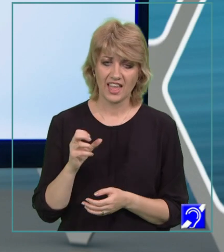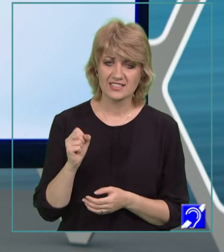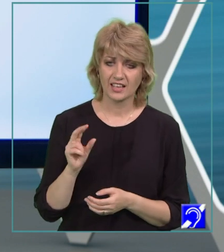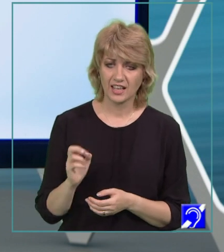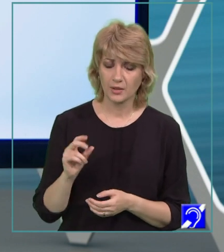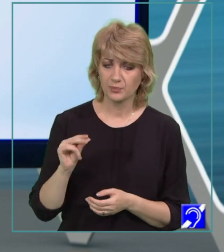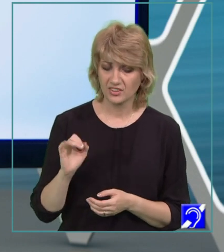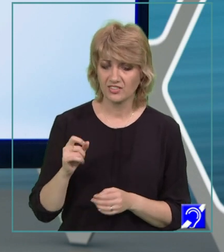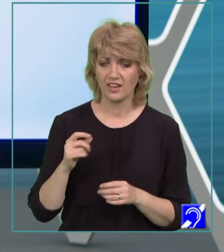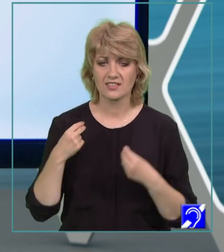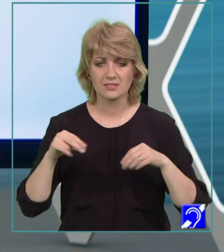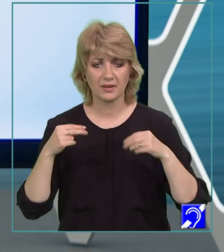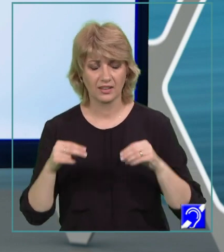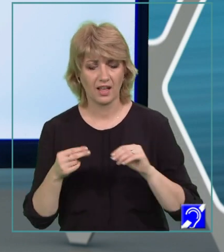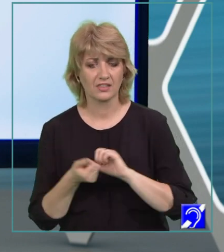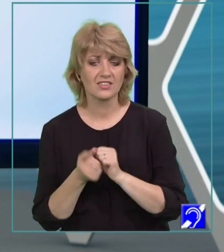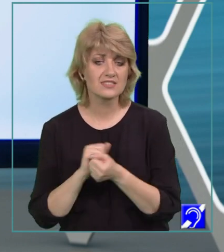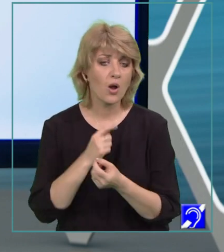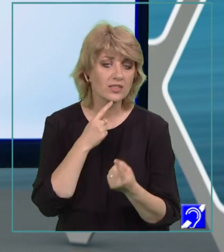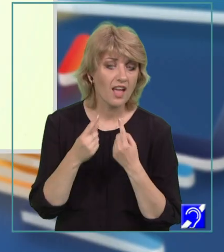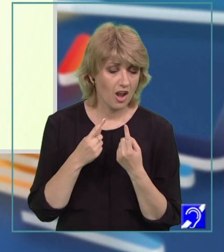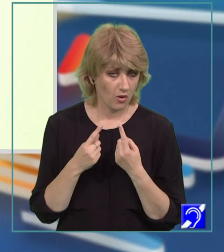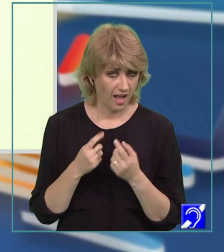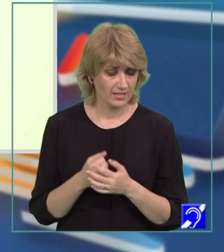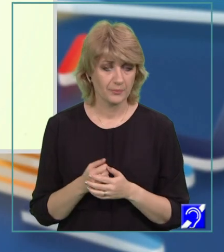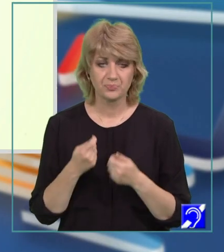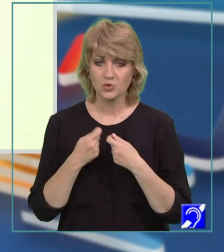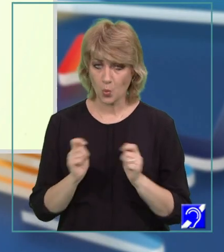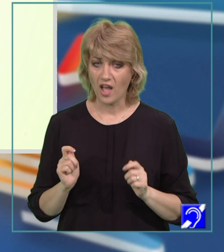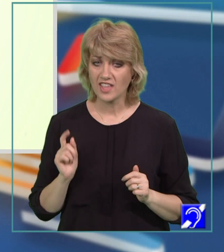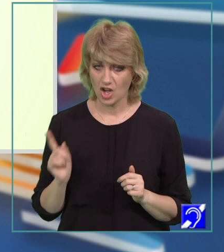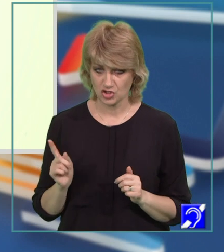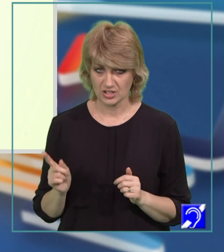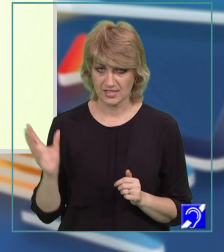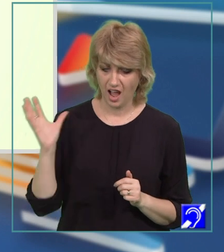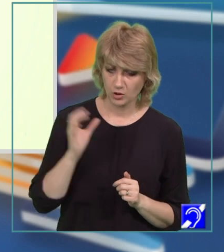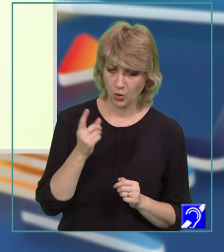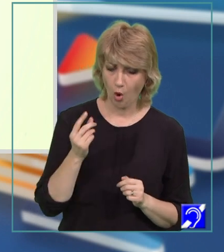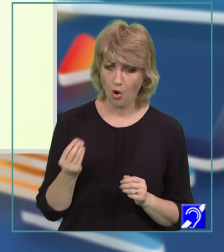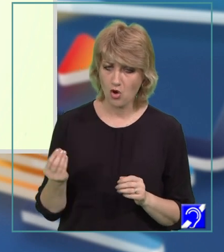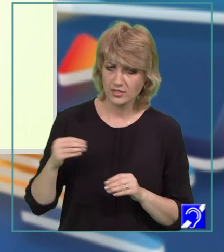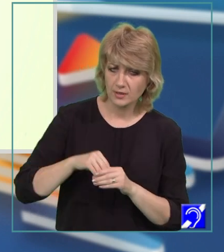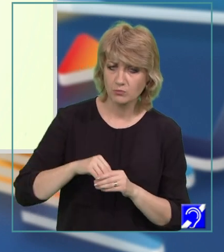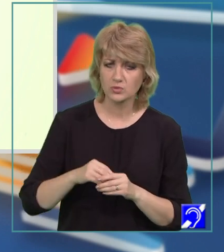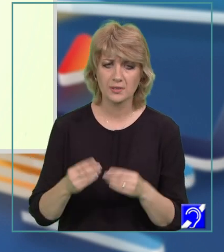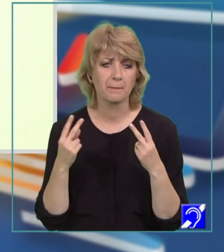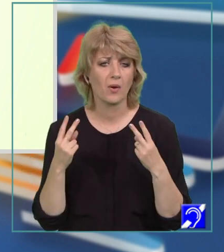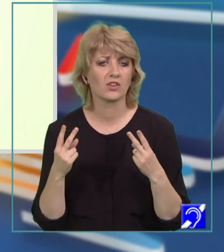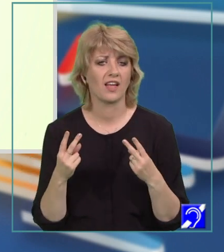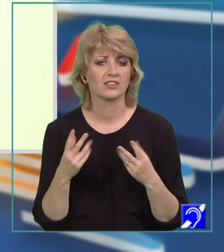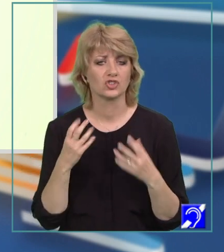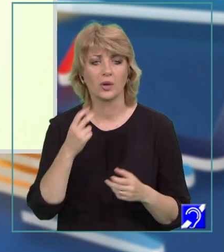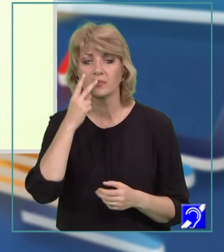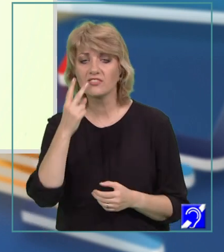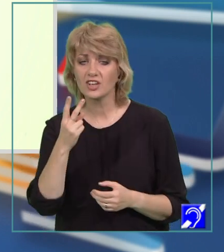explicative sau dialogate. Toate acestea își aduc o contribuție importantă în ceea ce privește